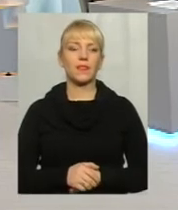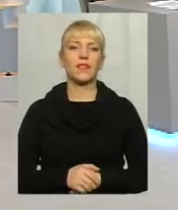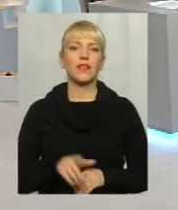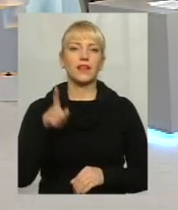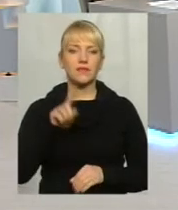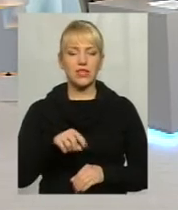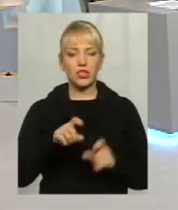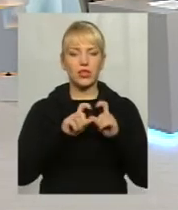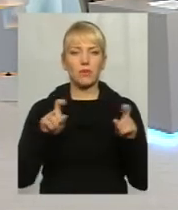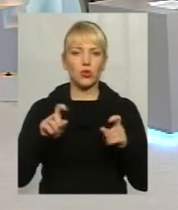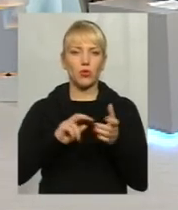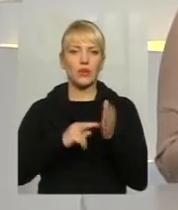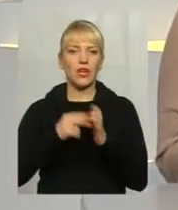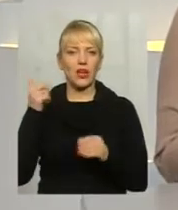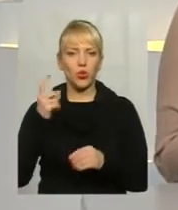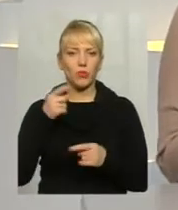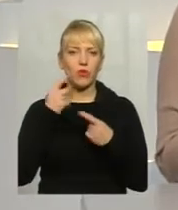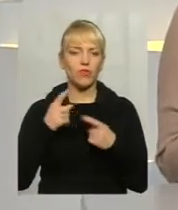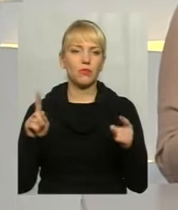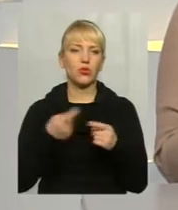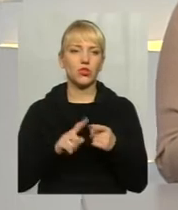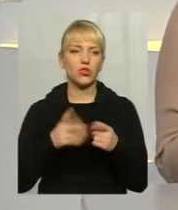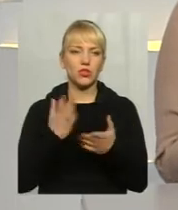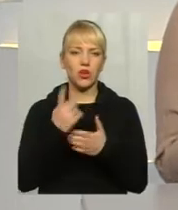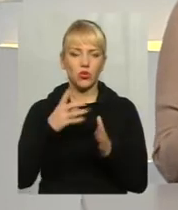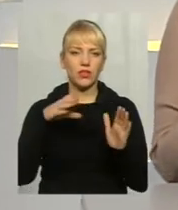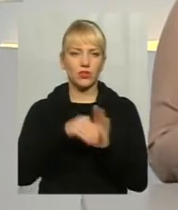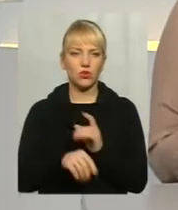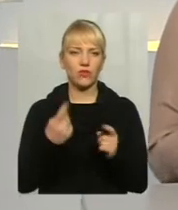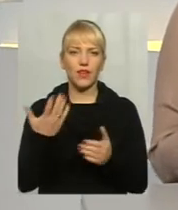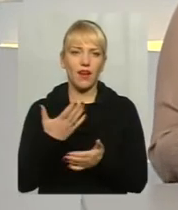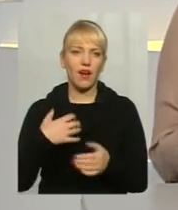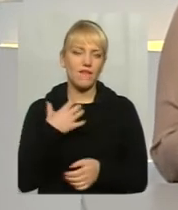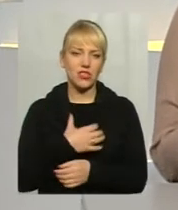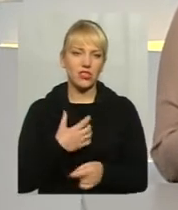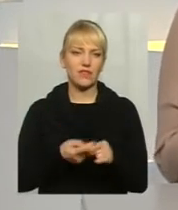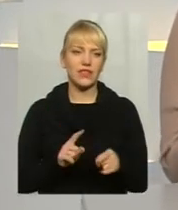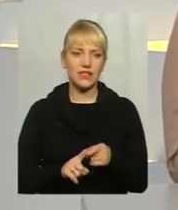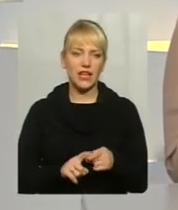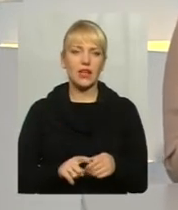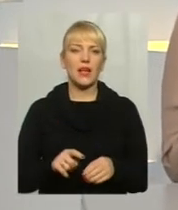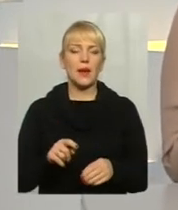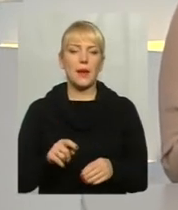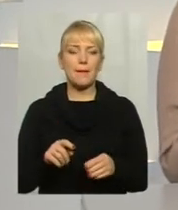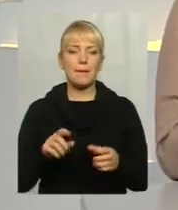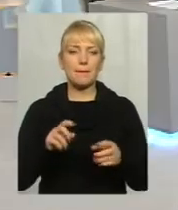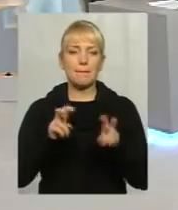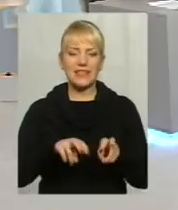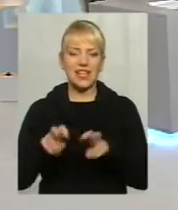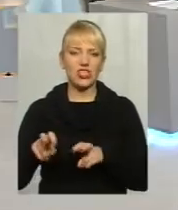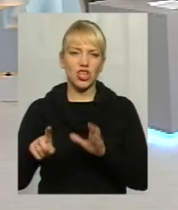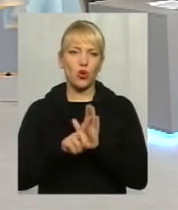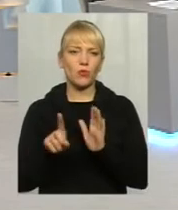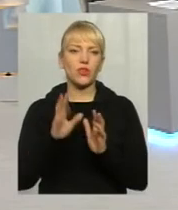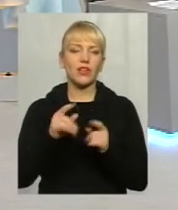Департамент економіки говорив про те, що є одна складова, яка дуже важлива, це саме той пасажеропотік. пасажеропотік. От як